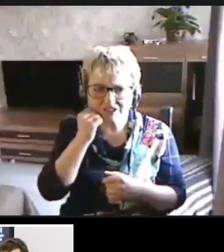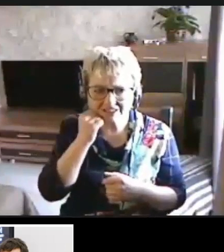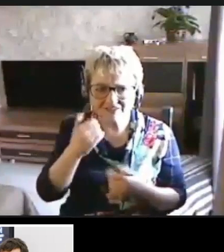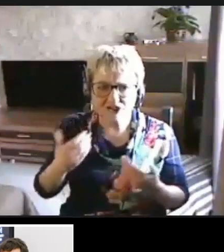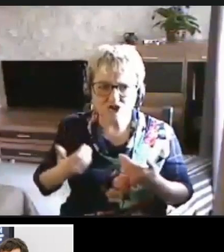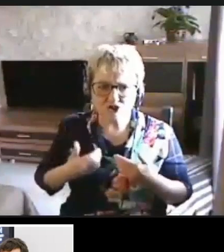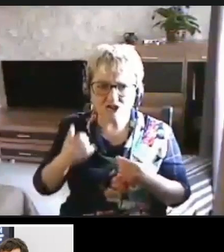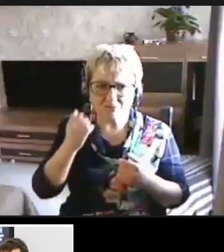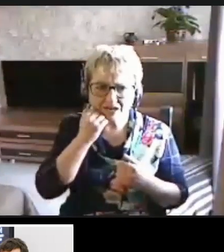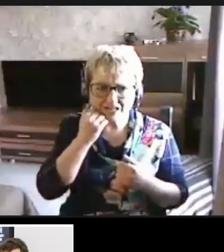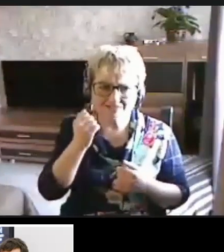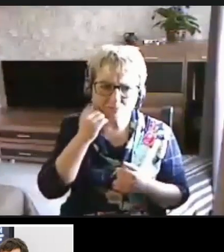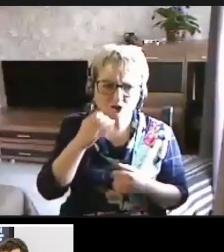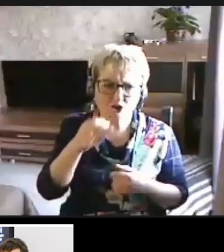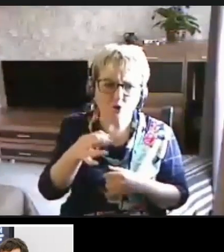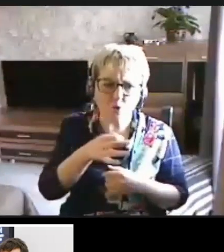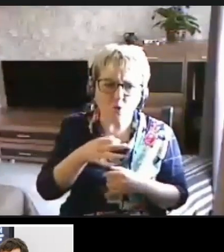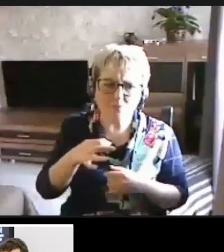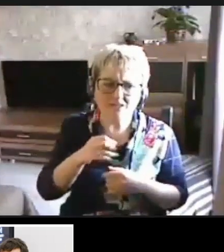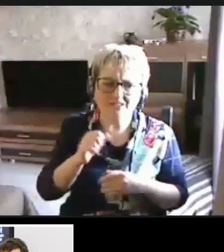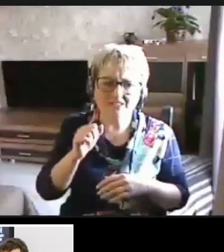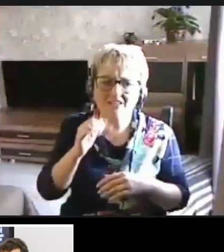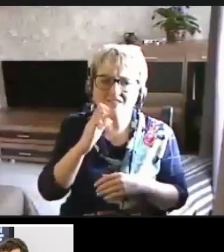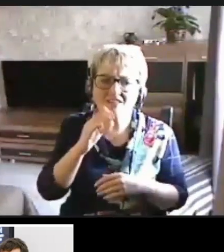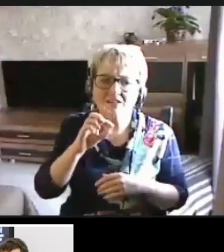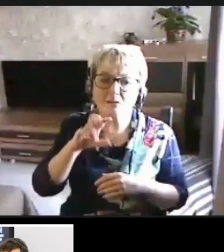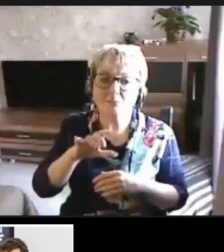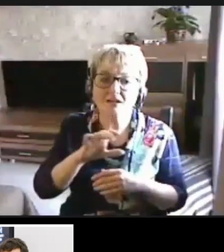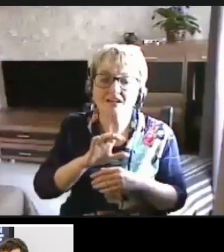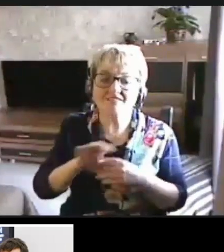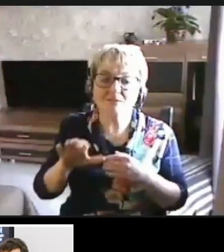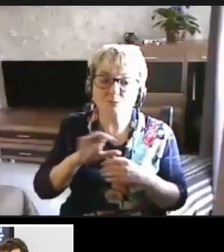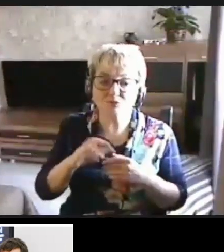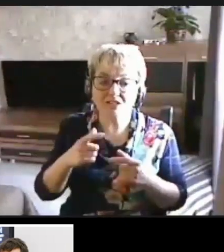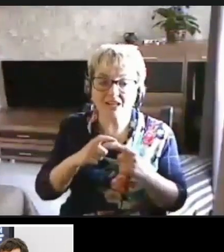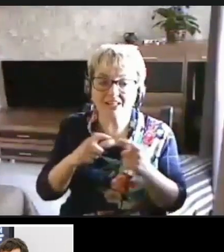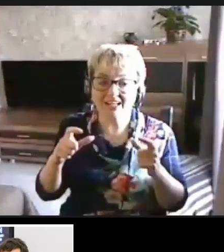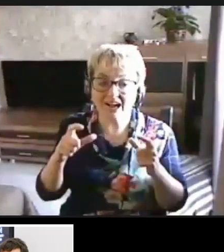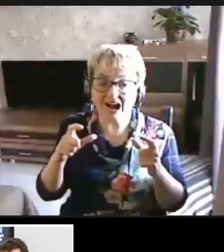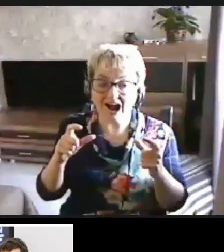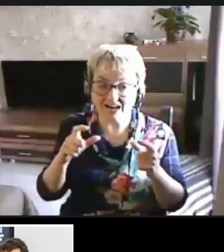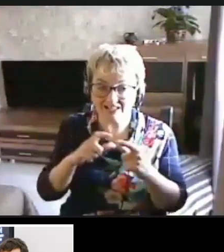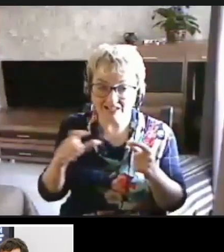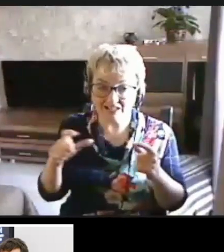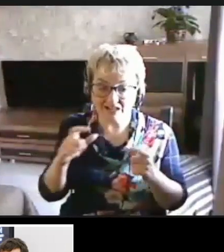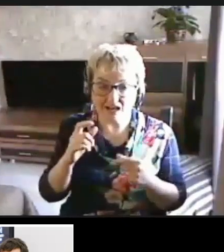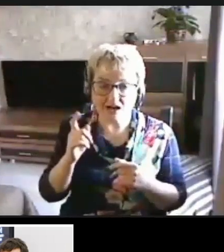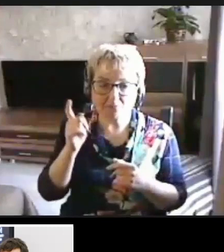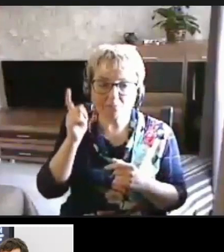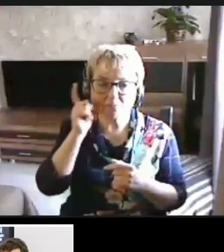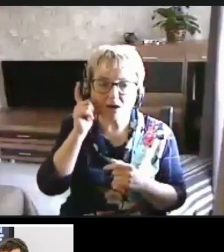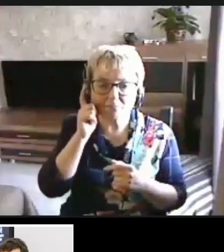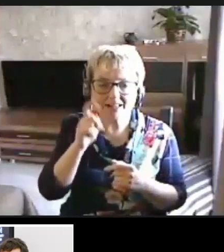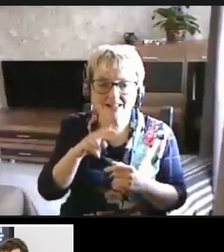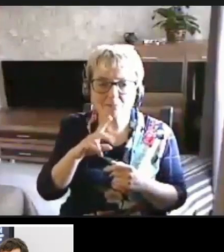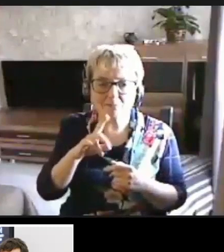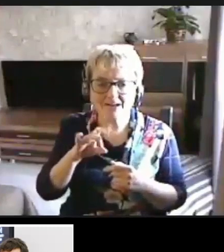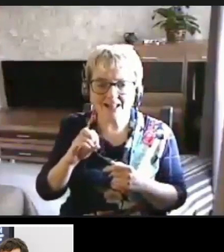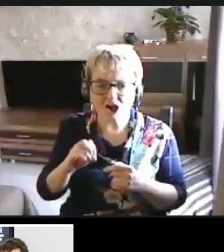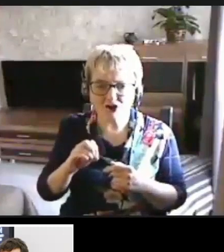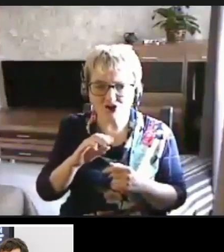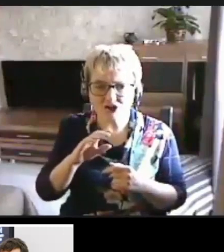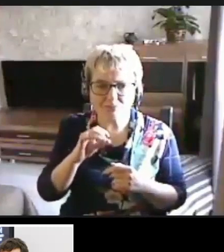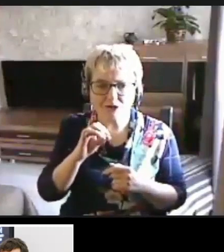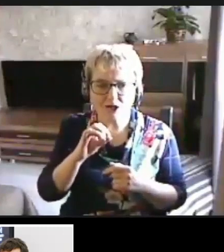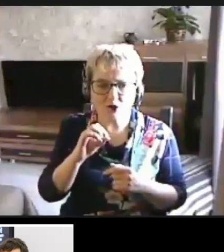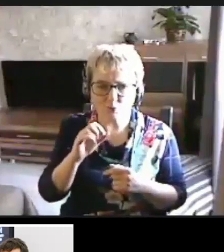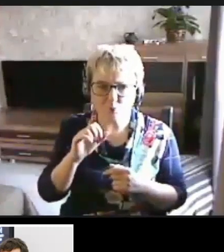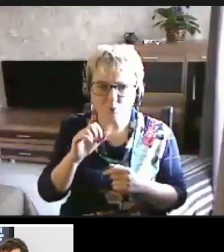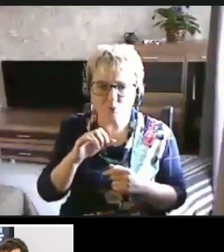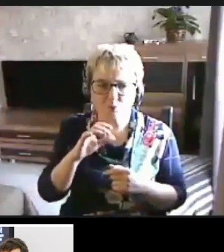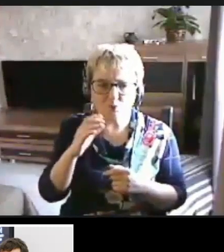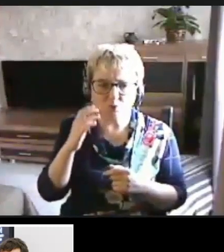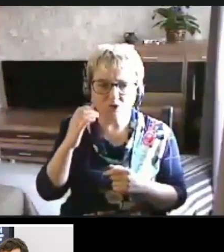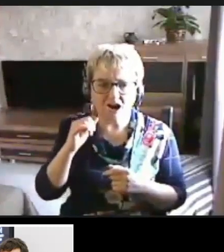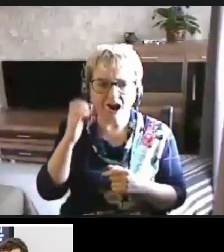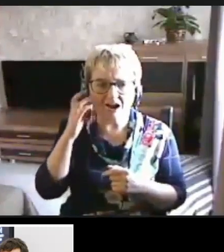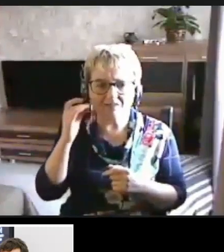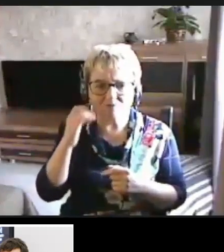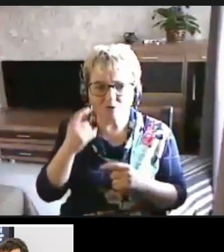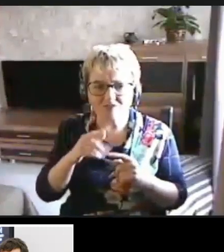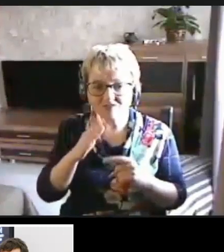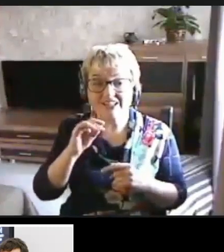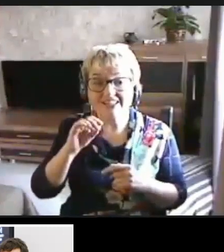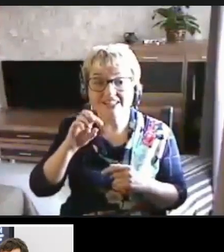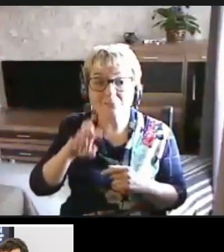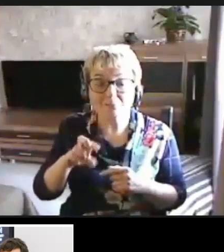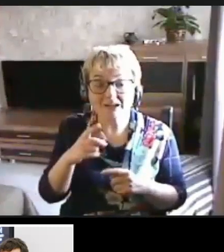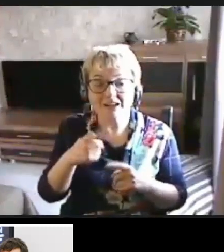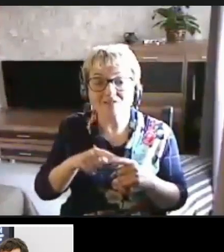Москвы, Московской области, банк ВТБ выпускает эти карты. И мобильное приложение под АЮС ВТБ, вот банка ВТБ